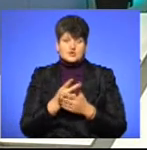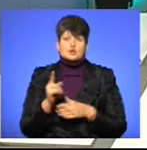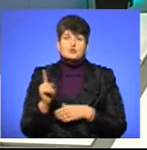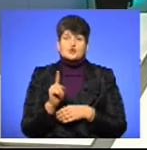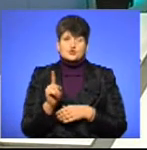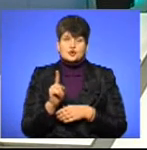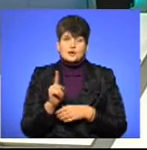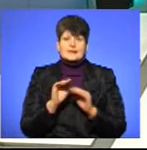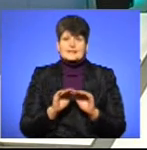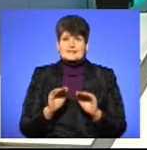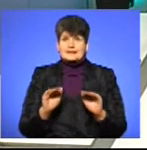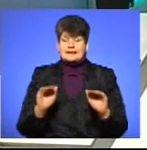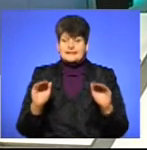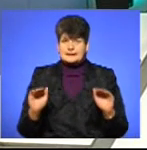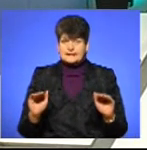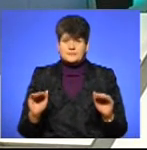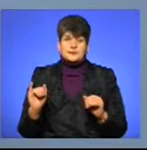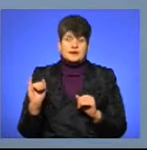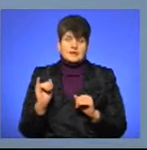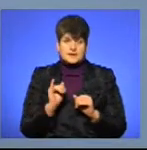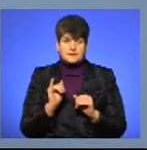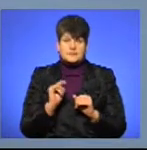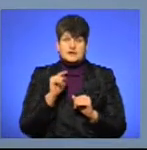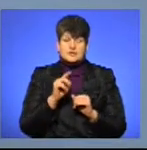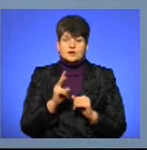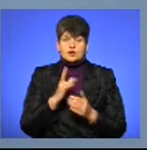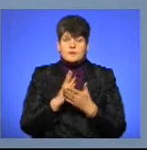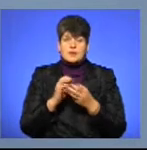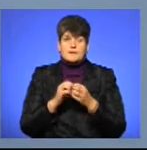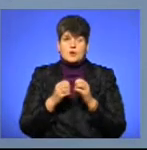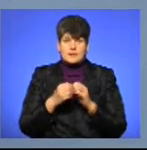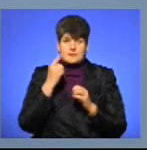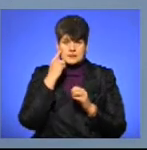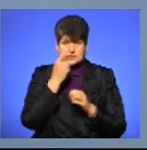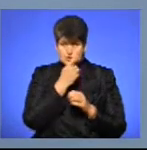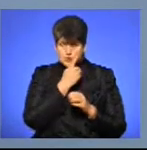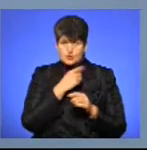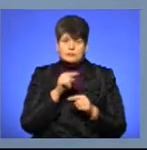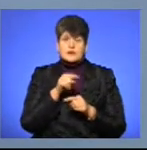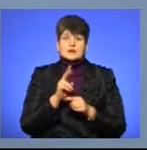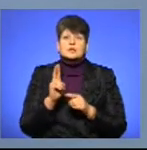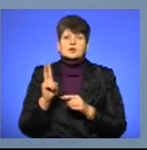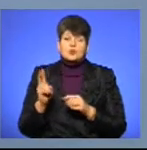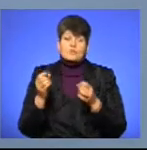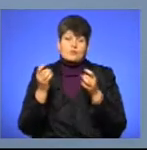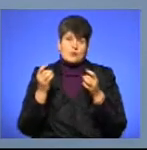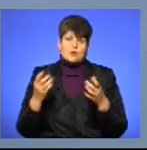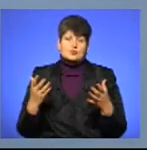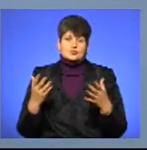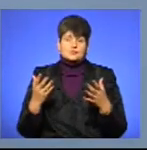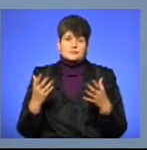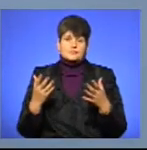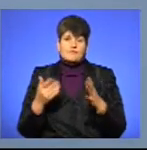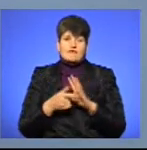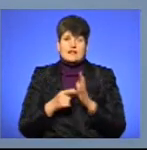і дітки, і ті, які мають проблеми з зором, і ті дітки, які просто, скажімо